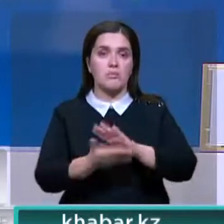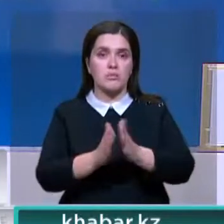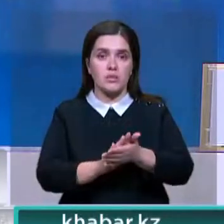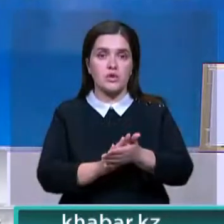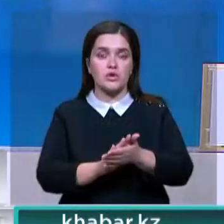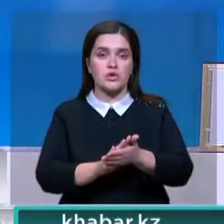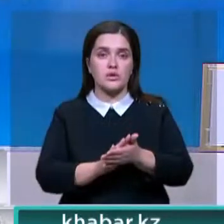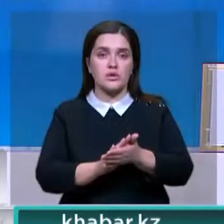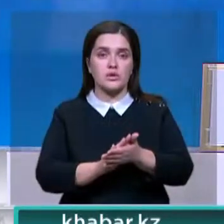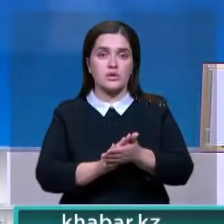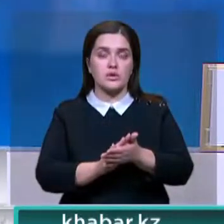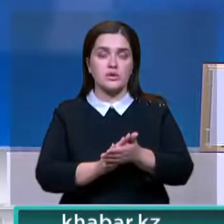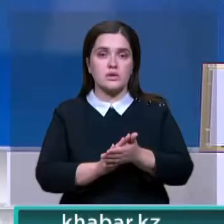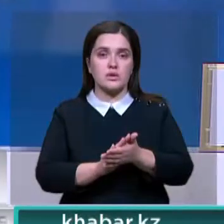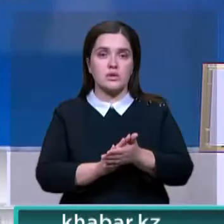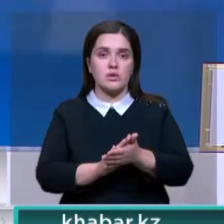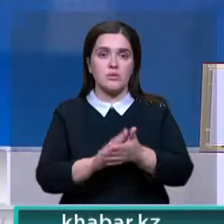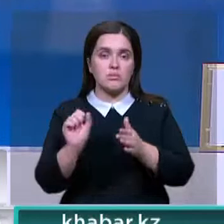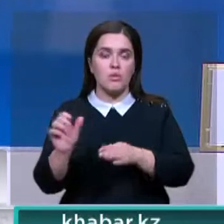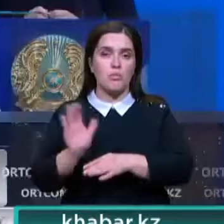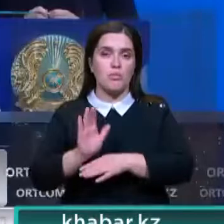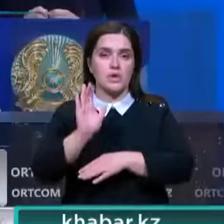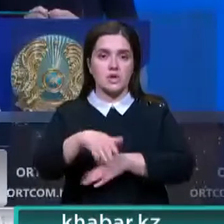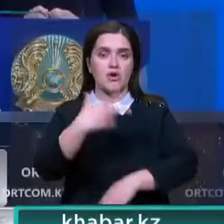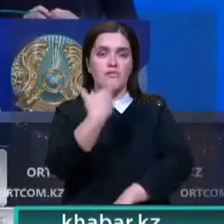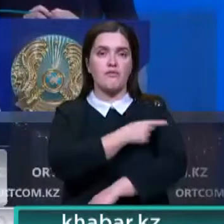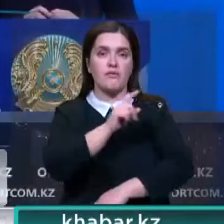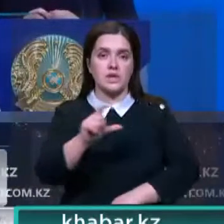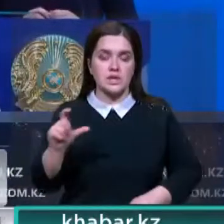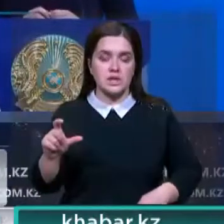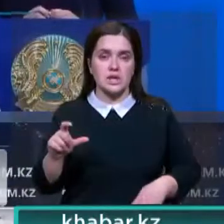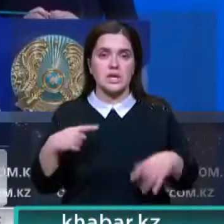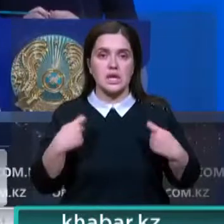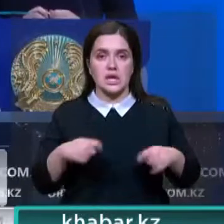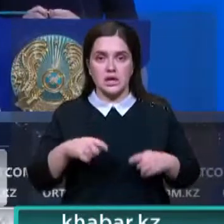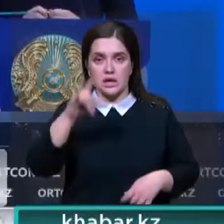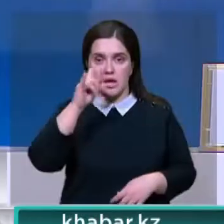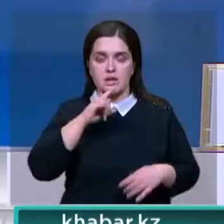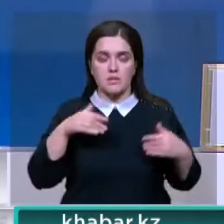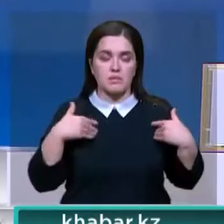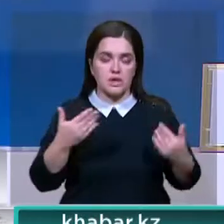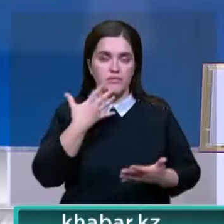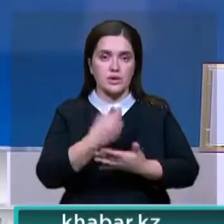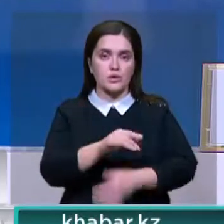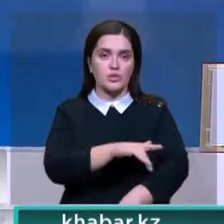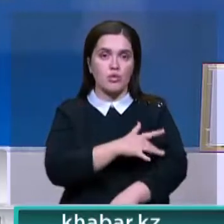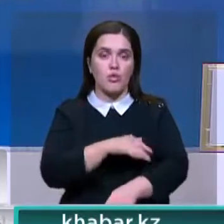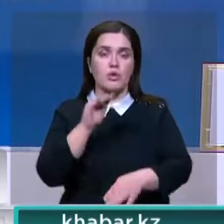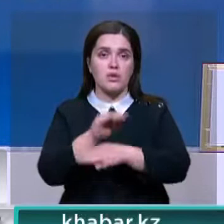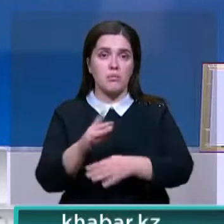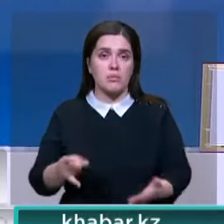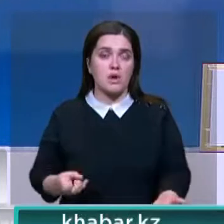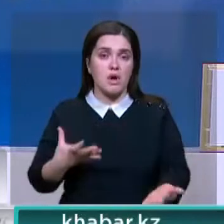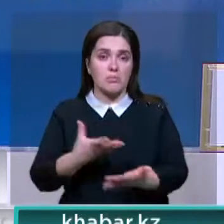чтобы они заходили и могли поставлять эти вакцины на рынок Казахстана и предлагать свои услуги. Дополнительно на платной основе